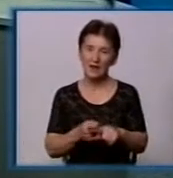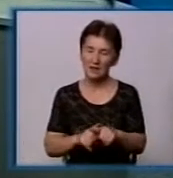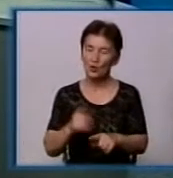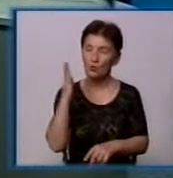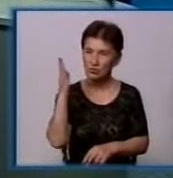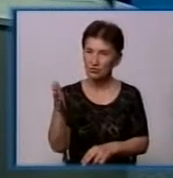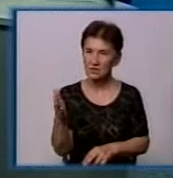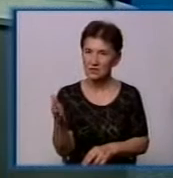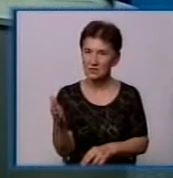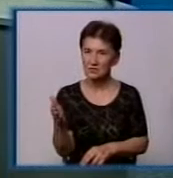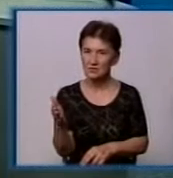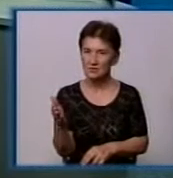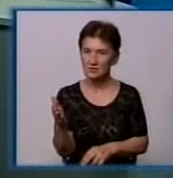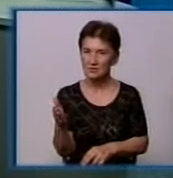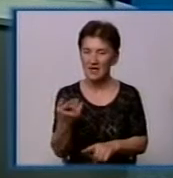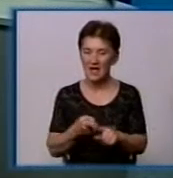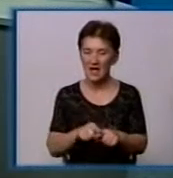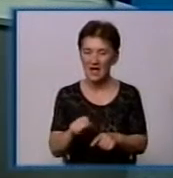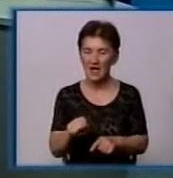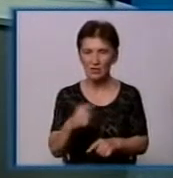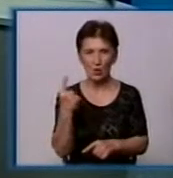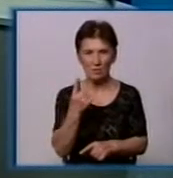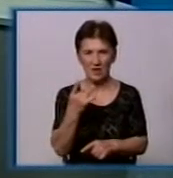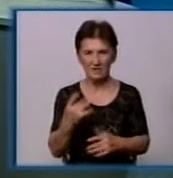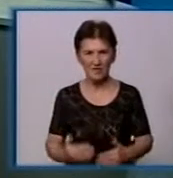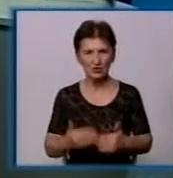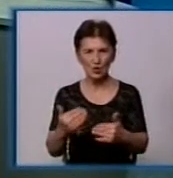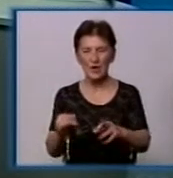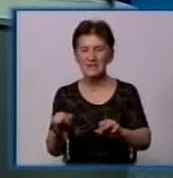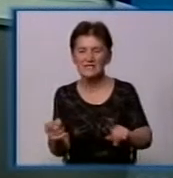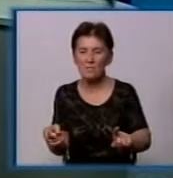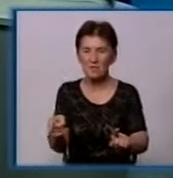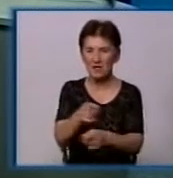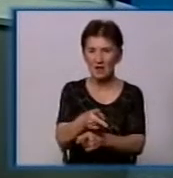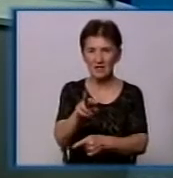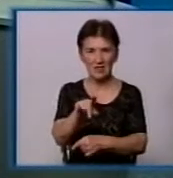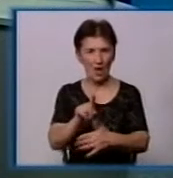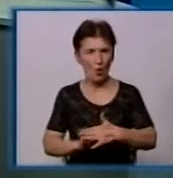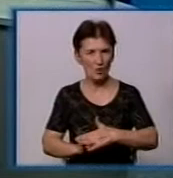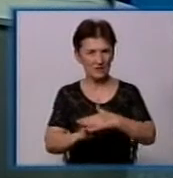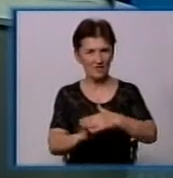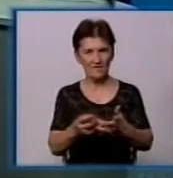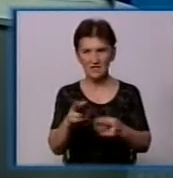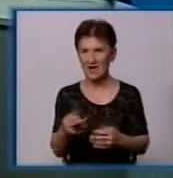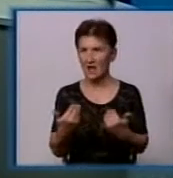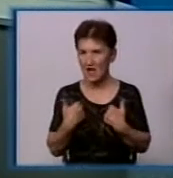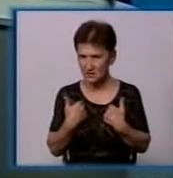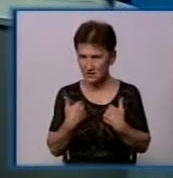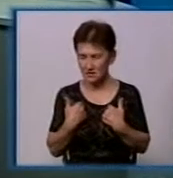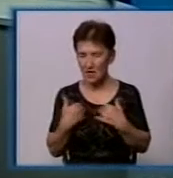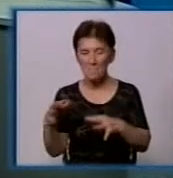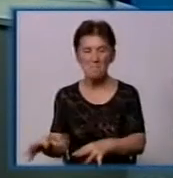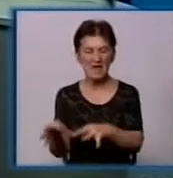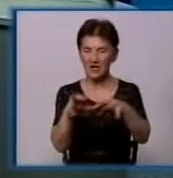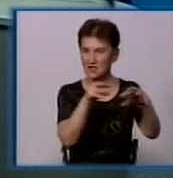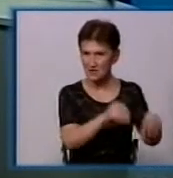це перший шаг к переносі площадки. Тобто, це основання для нас, для компанії «Костейл» переносити цю площадку і в дальнішому